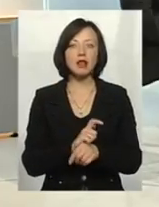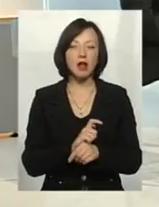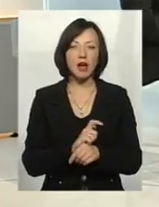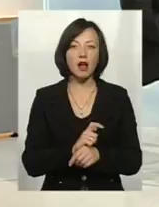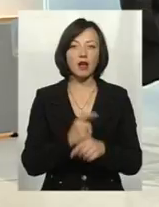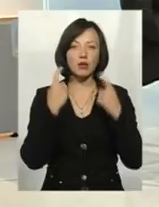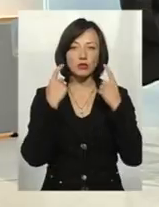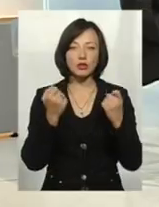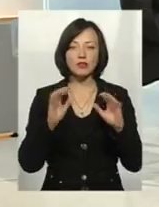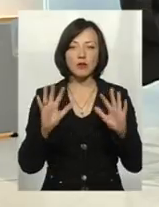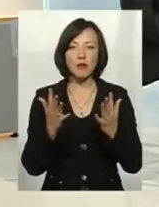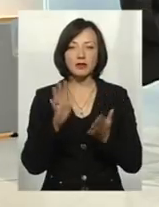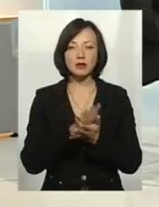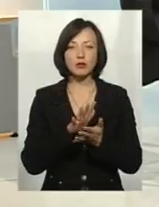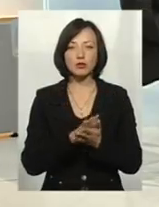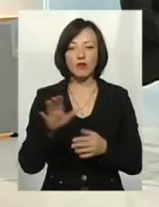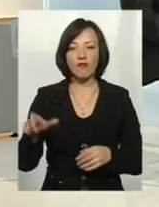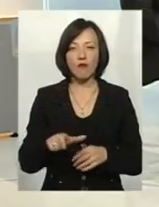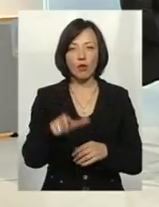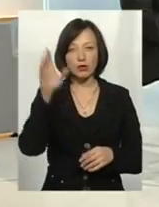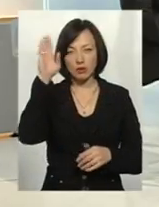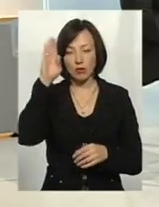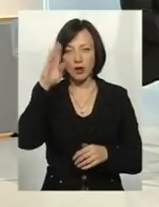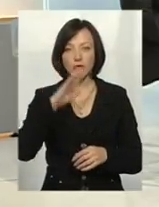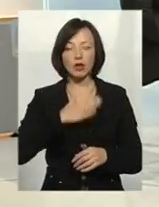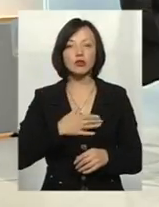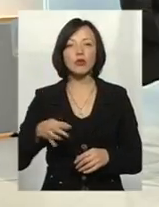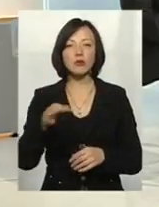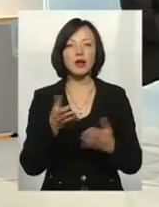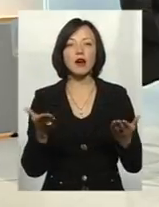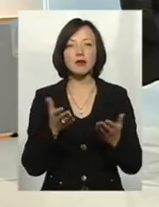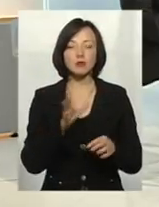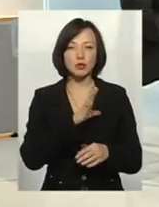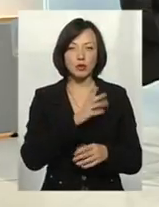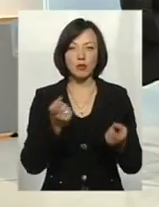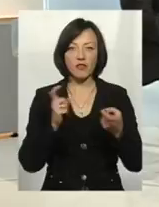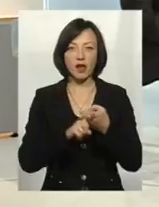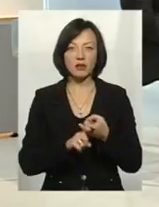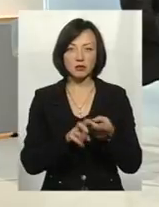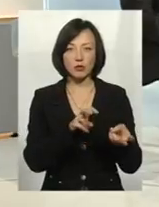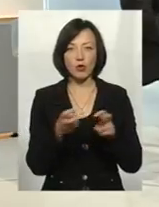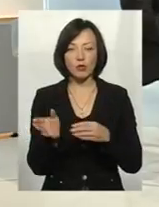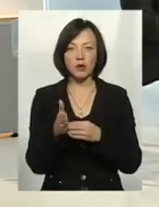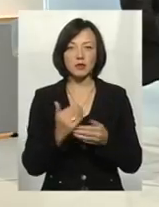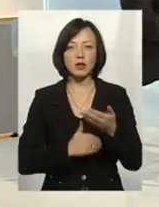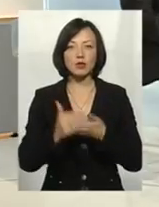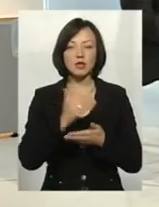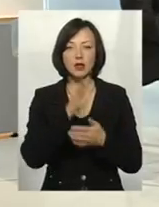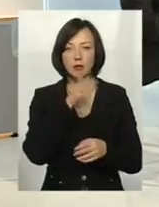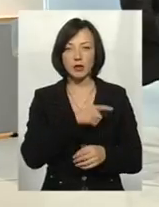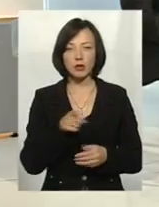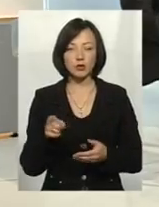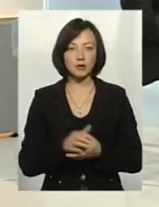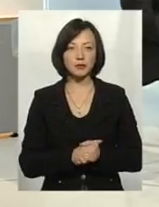Найкричущіші випадки забруднення водних об'єктів в нашій області, які були пов'язані з мором риби за останній період?